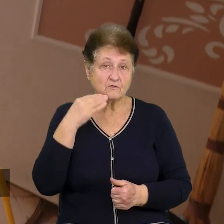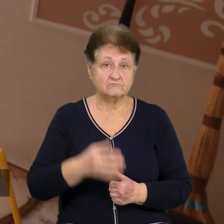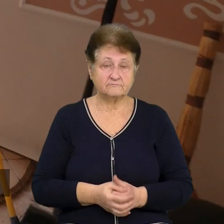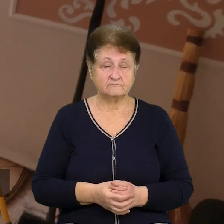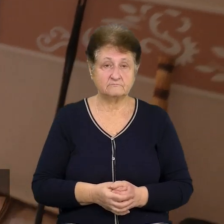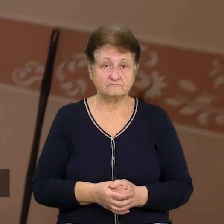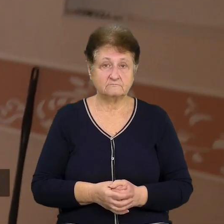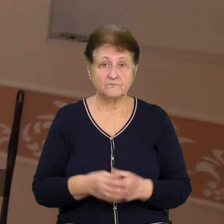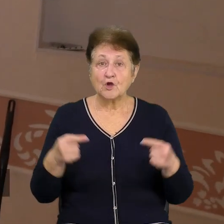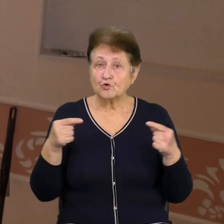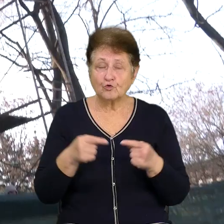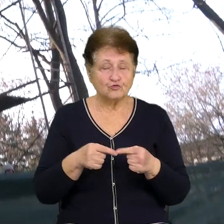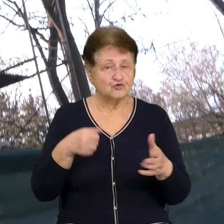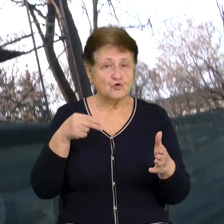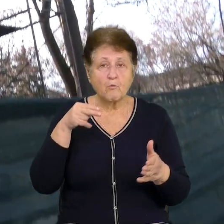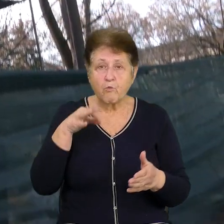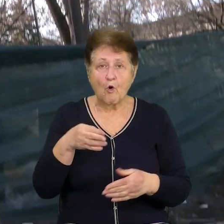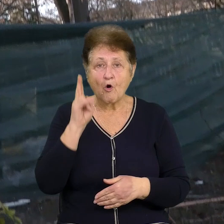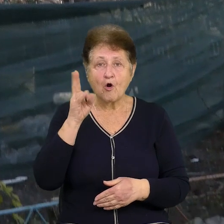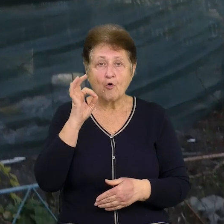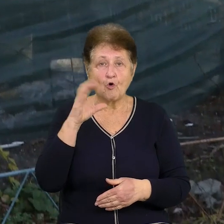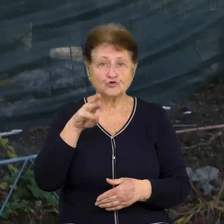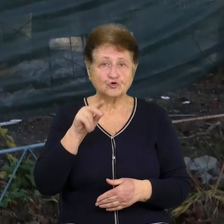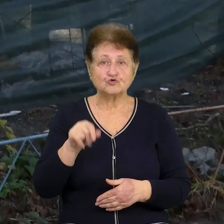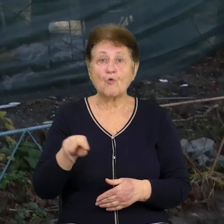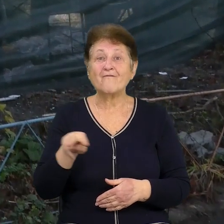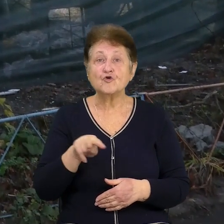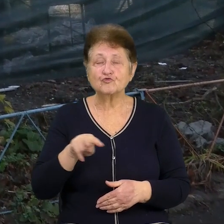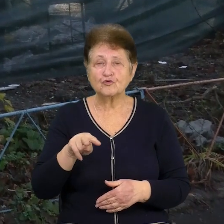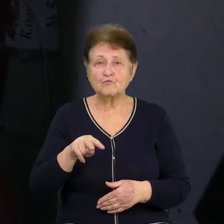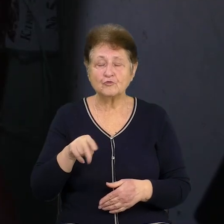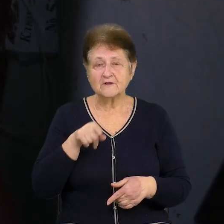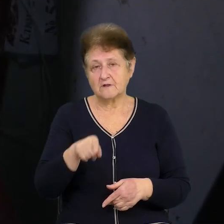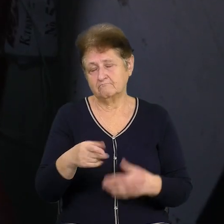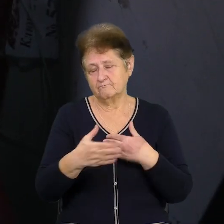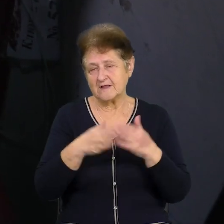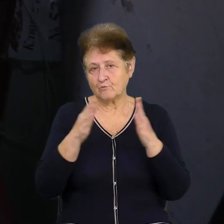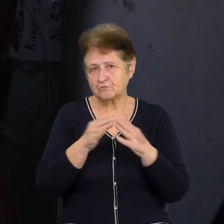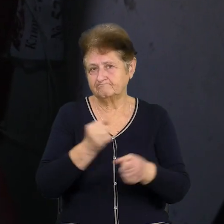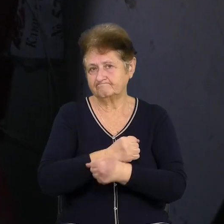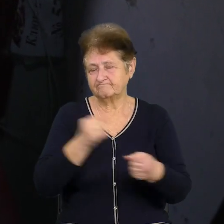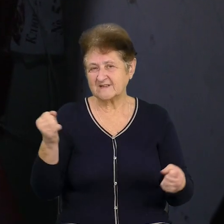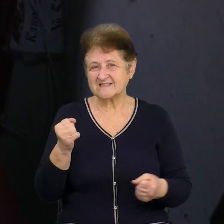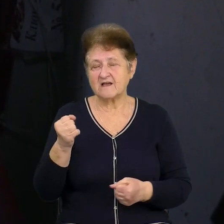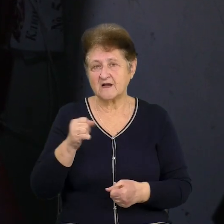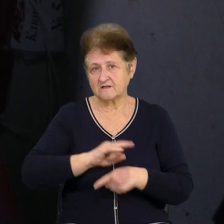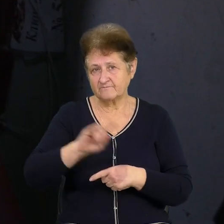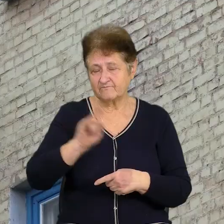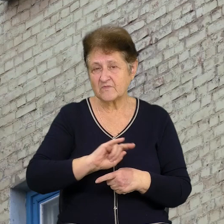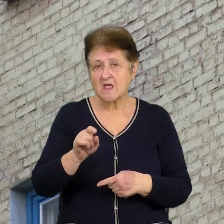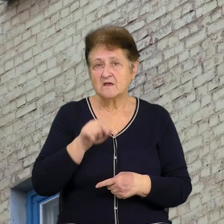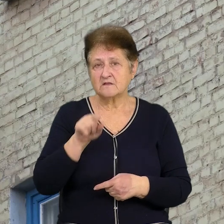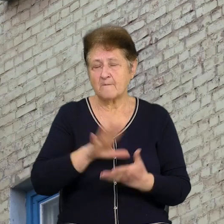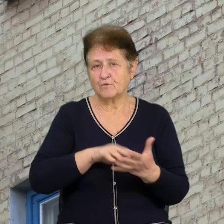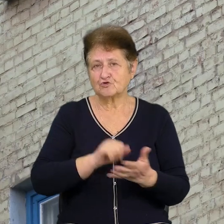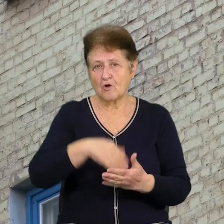точно по хосточку. В лютому біля будинку розірвався російський снаряд. Тоді вибуховою хвилою пошкодило дах, одну